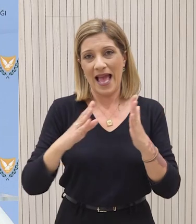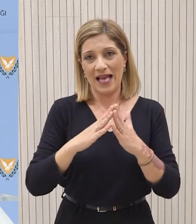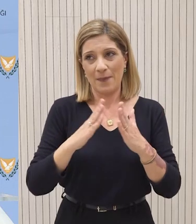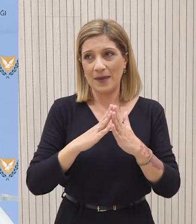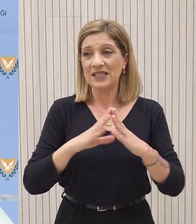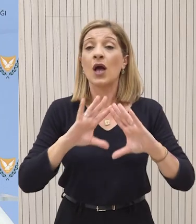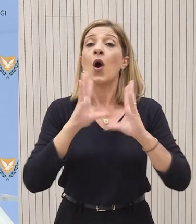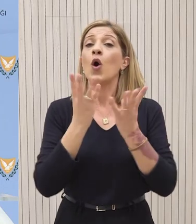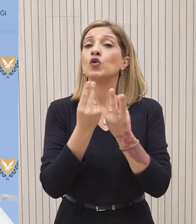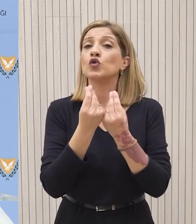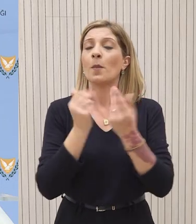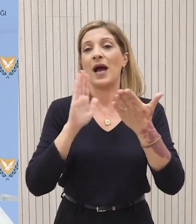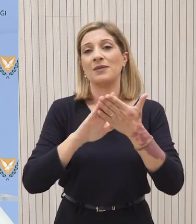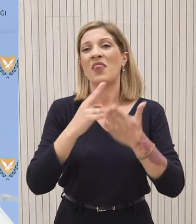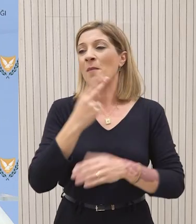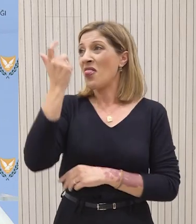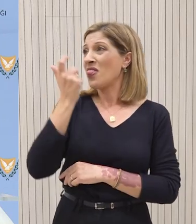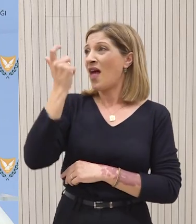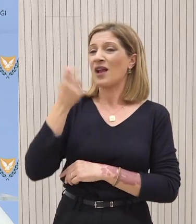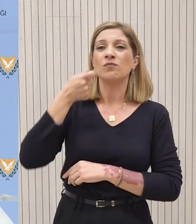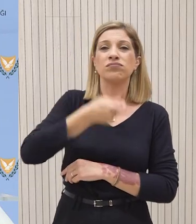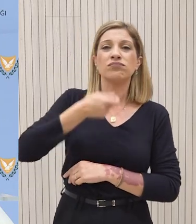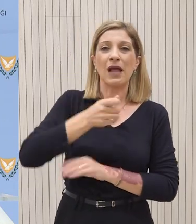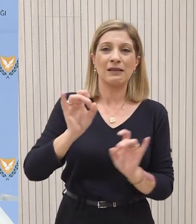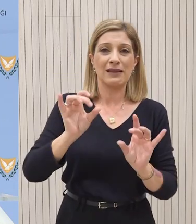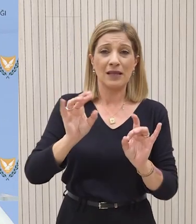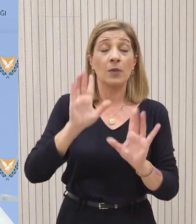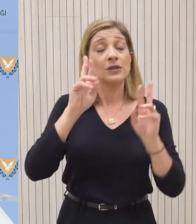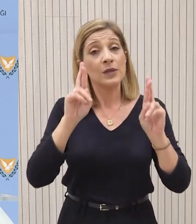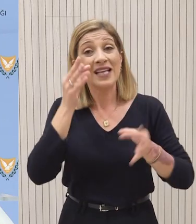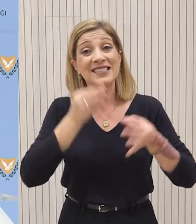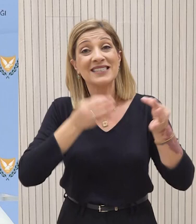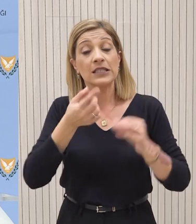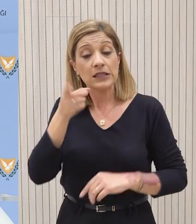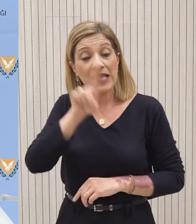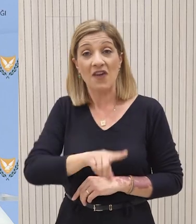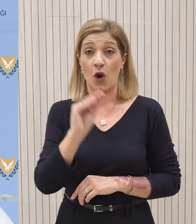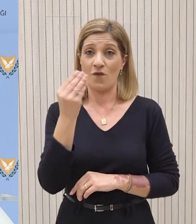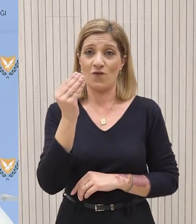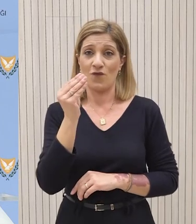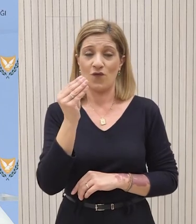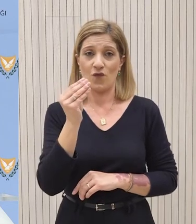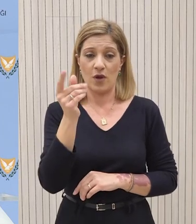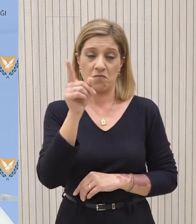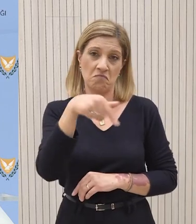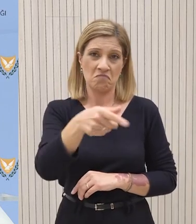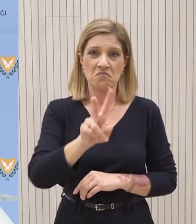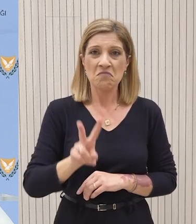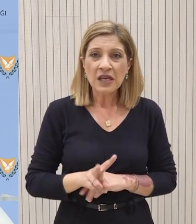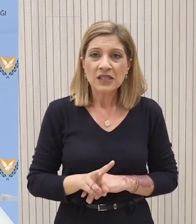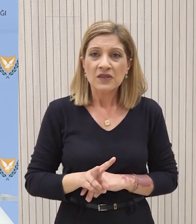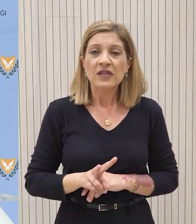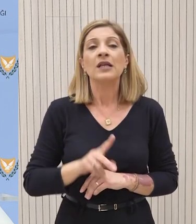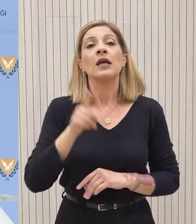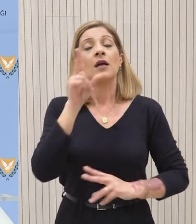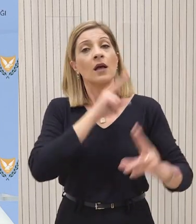την ολιστική αντιμετώπιση των μη εξυπηρετούμενων δανείων ευελπιστούμε ότι η συζήτηση αύριο στην Βουλή των Αντιπροσώπων, την Βαρασκευή, θα